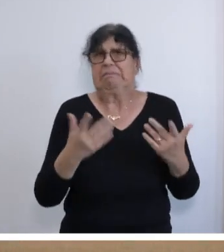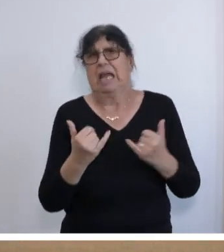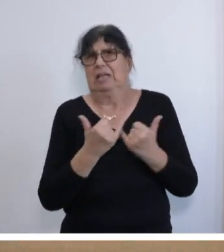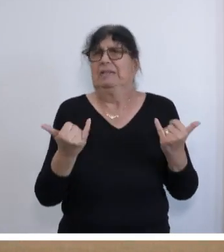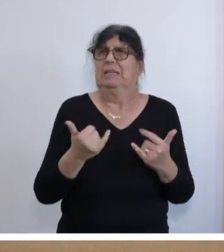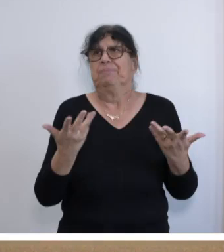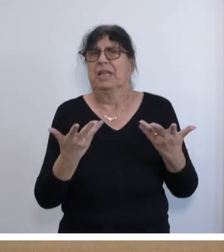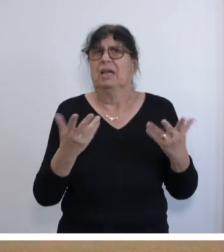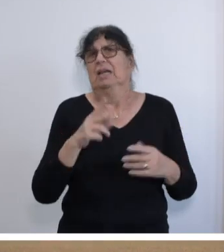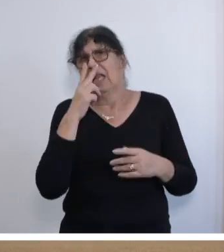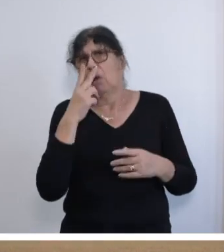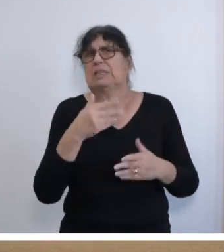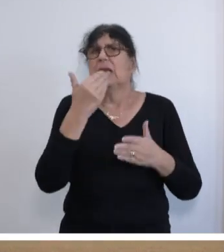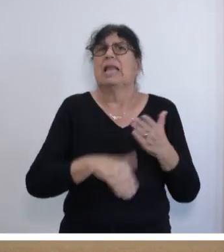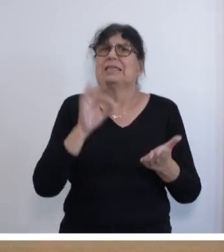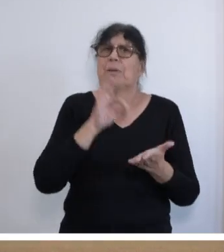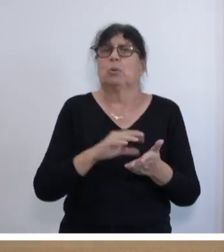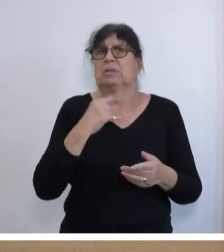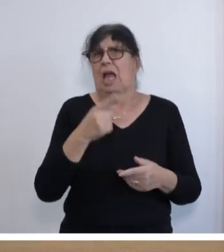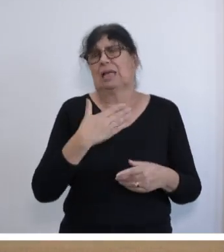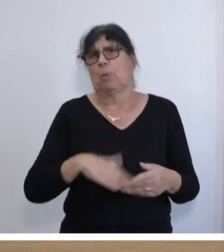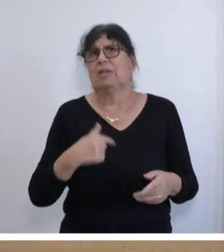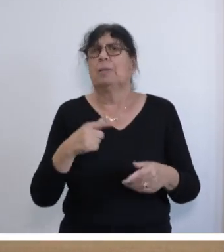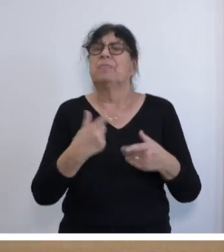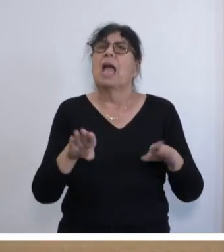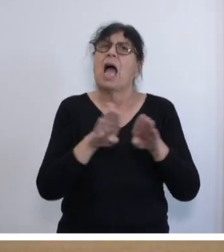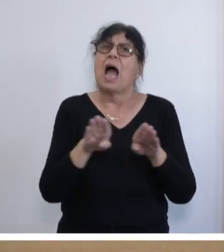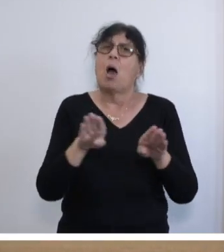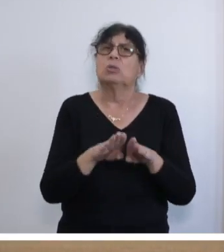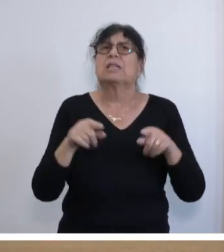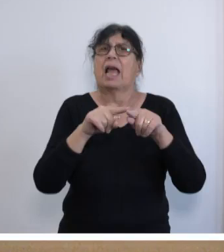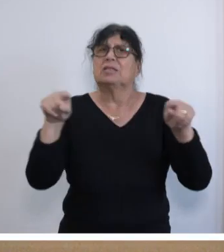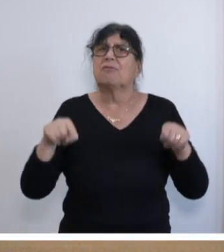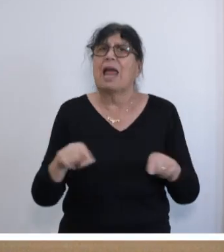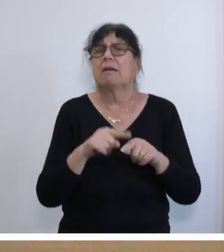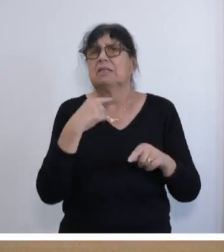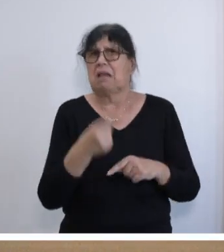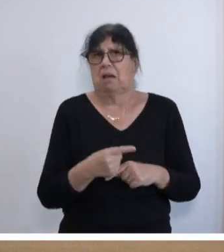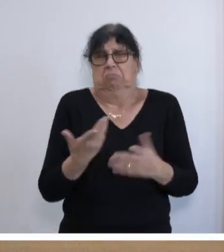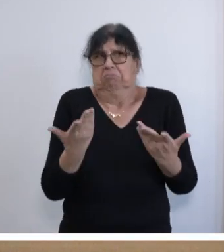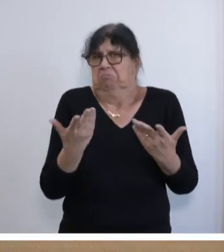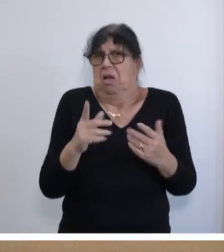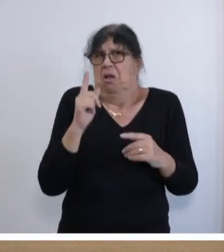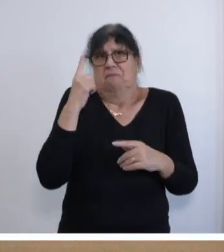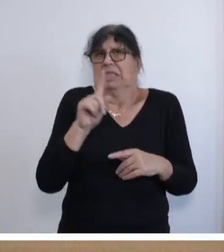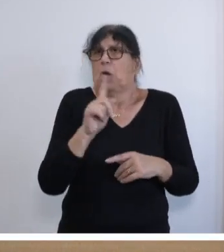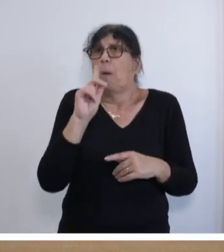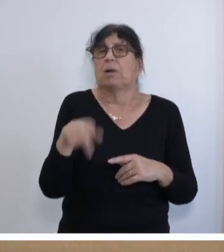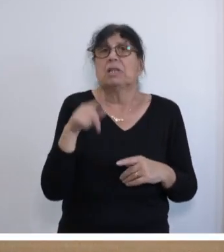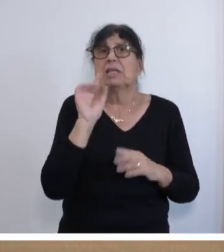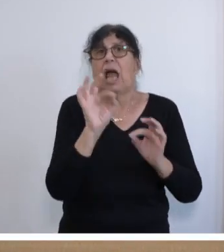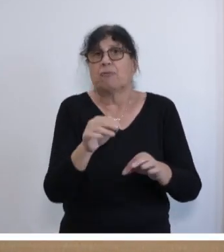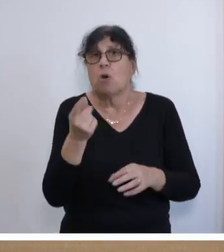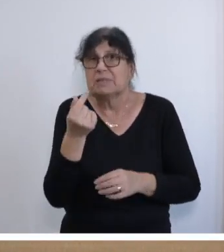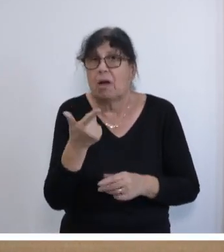ehrlich gesagt, das ist der letzte Punkt, ich bringe möchte noch diese Ausgleichsflächen, die genannt werden. Ich weiß gar nicht, was mir lieber sein soll, ob man dafür zahlt oder man wirklich die Ausgleichsflächen